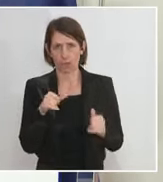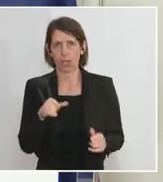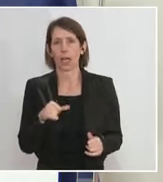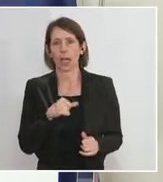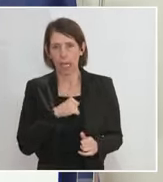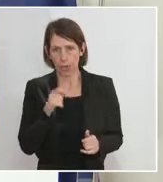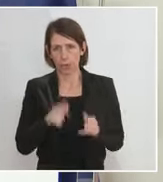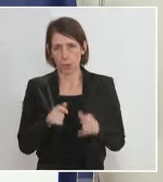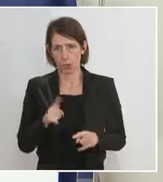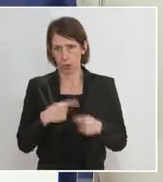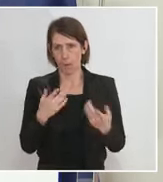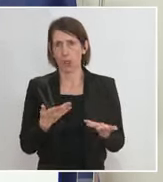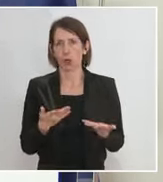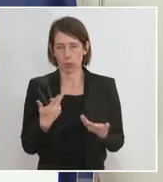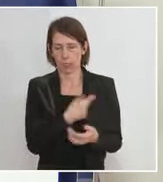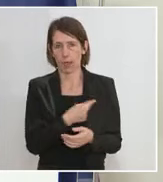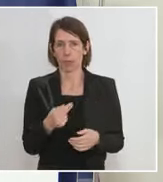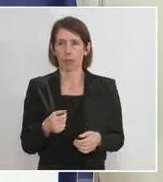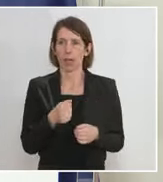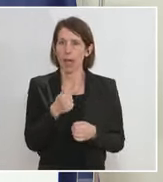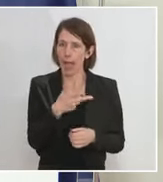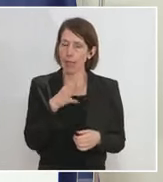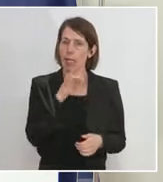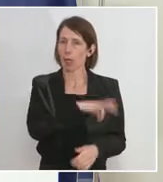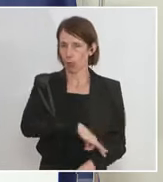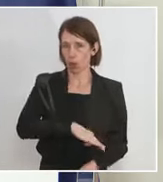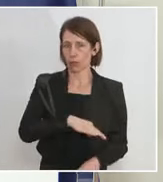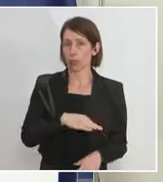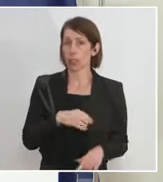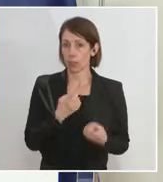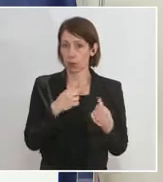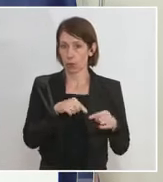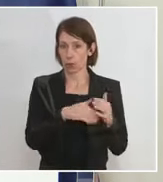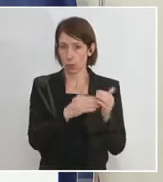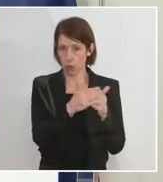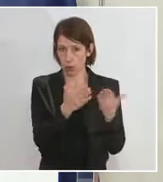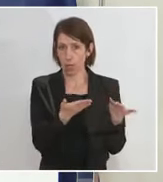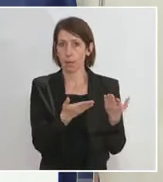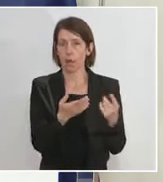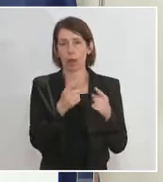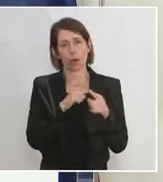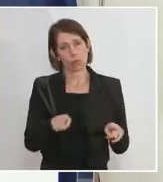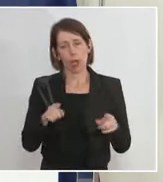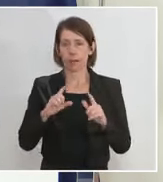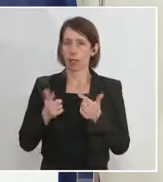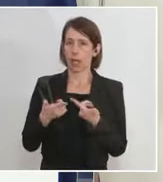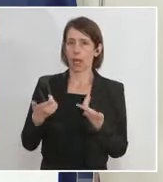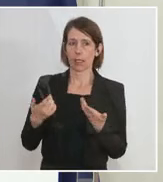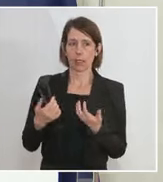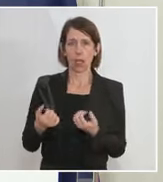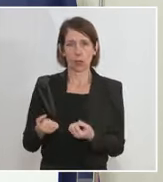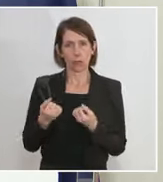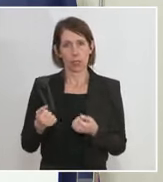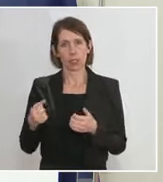wenige profitieren von diesem System, das hier in diesem Steeringboard geschaffen wurde. Und einige Länder sind die